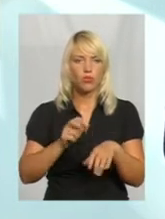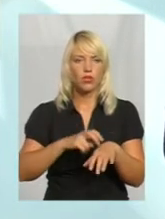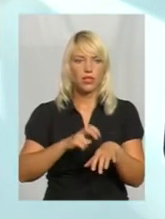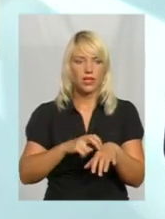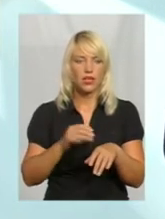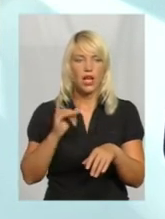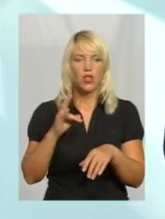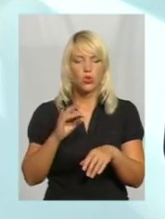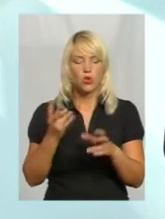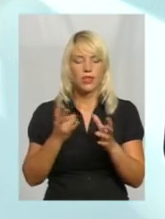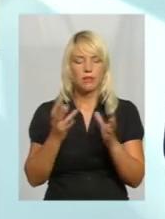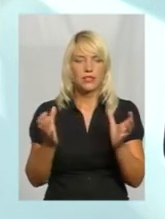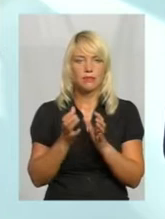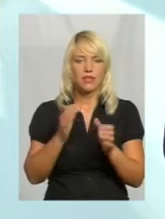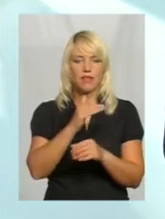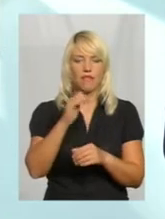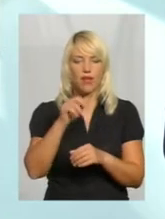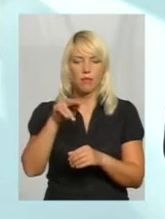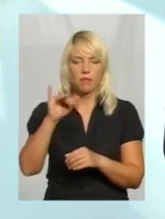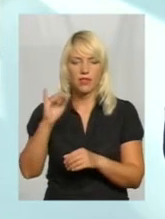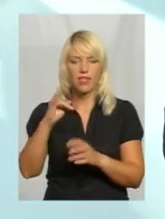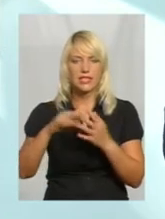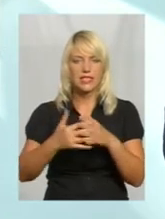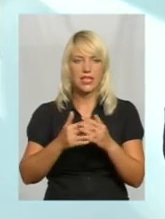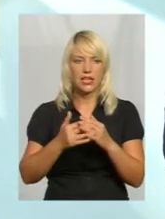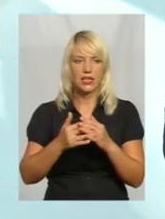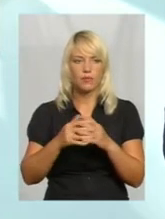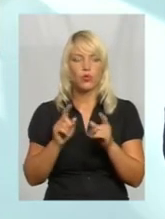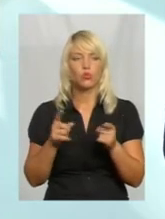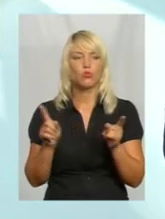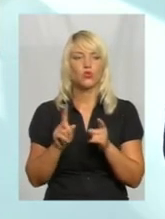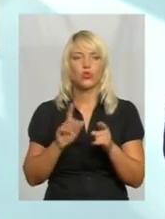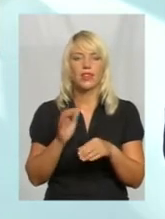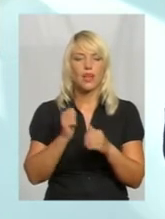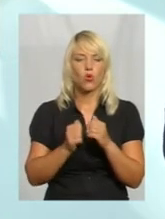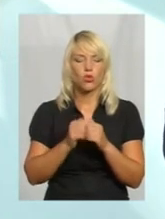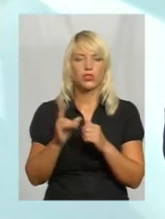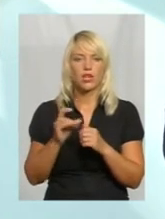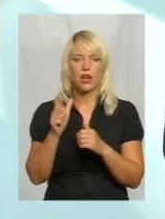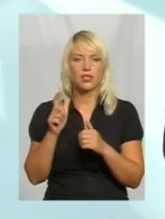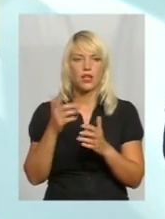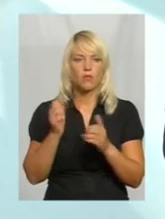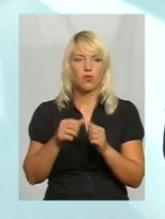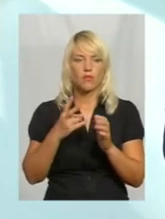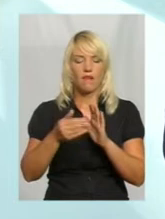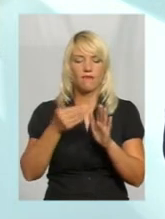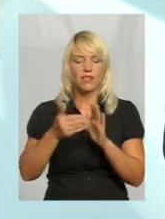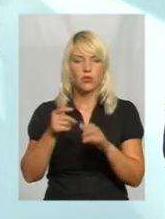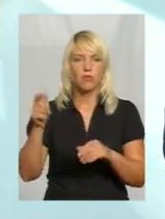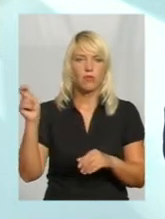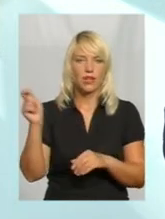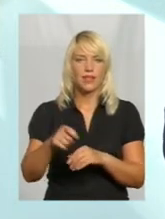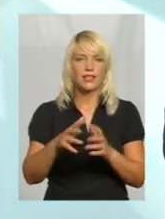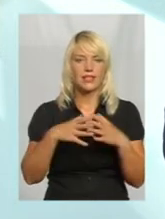фапи на селі, тому що не кожен раз може, наприклад, на визу приїхати сімейний